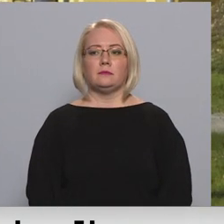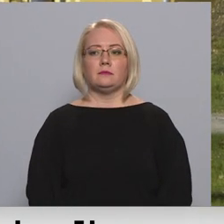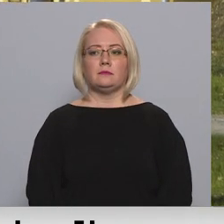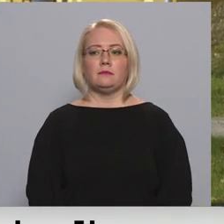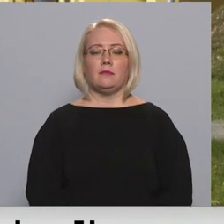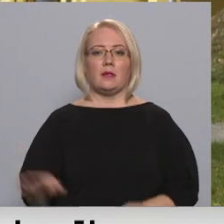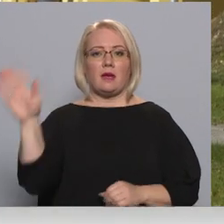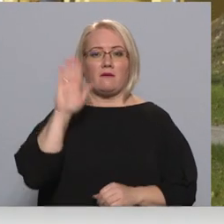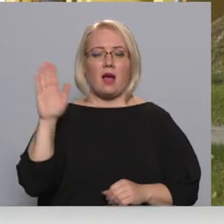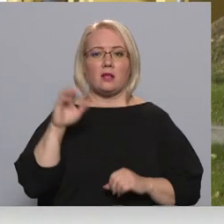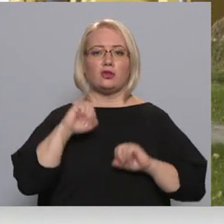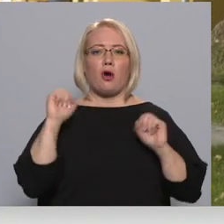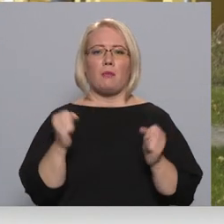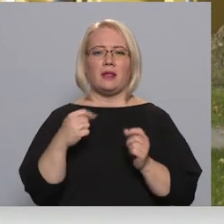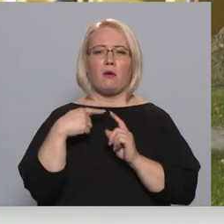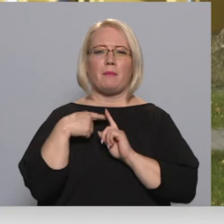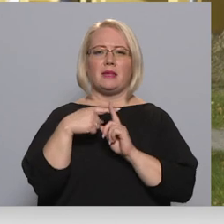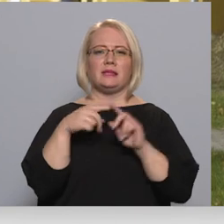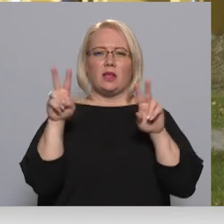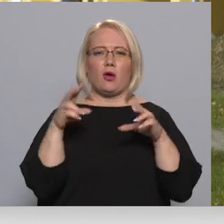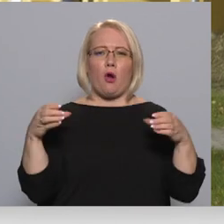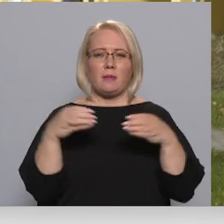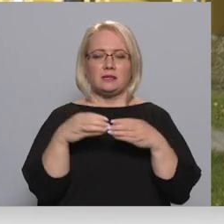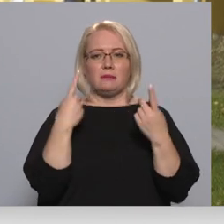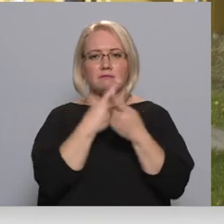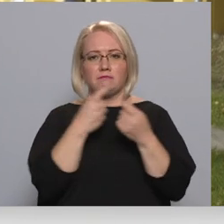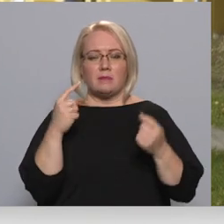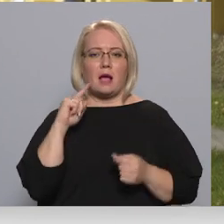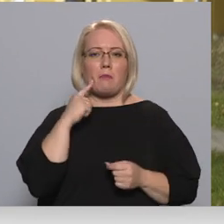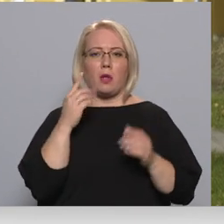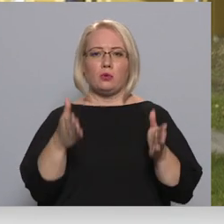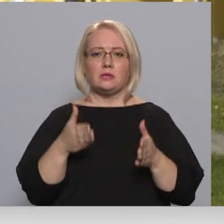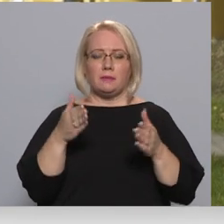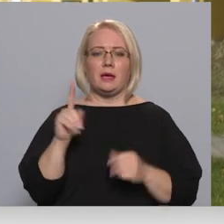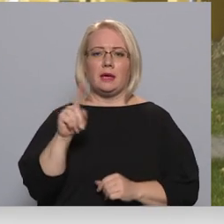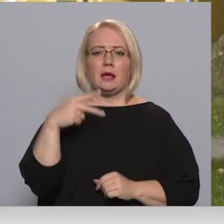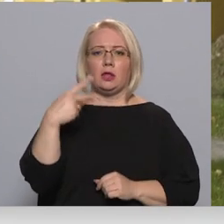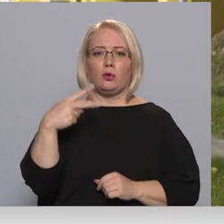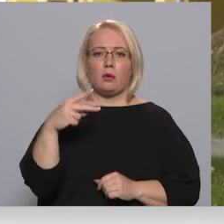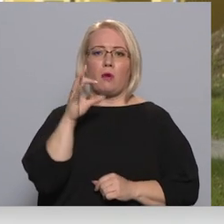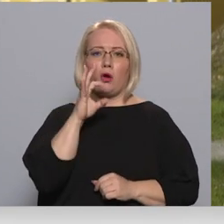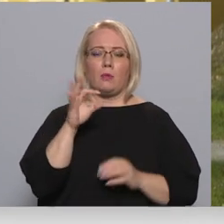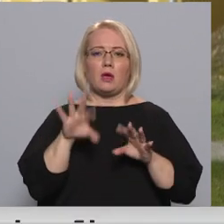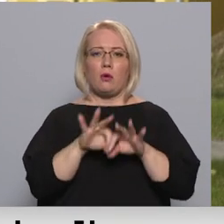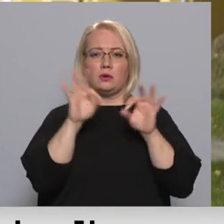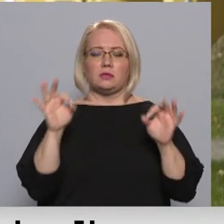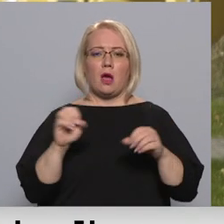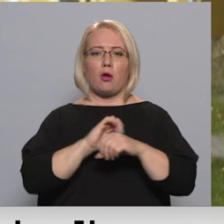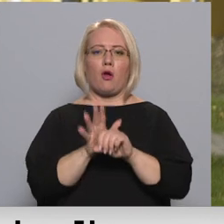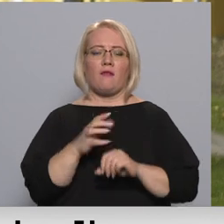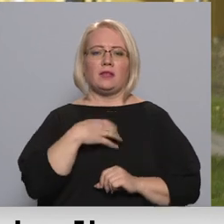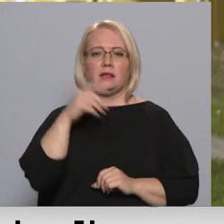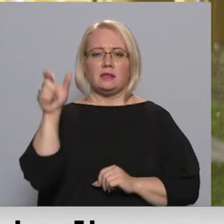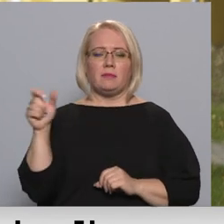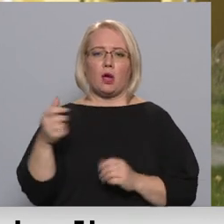Valsts operatīvā medicīniskā komisija paziņoja, ka Madonas slimnīca ar 20. oktobrī jau sāk COVID-19